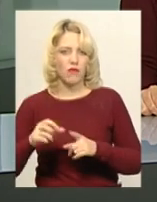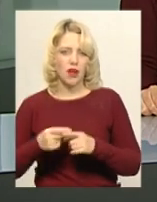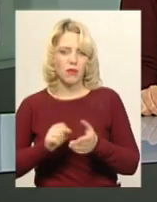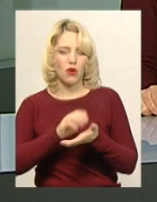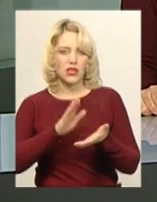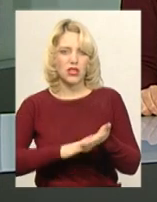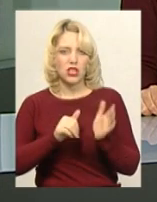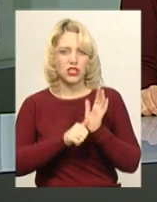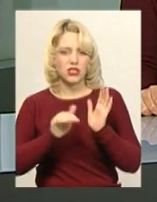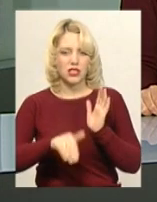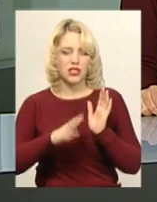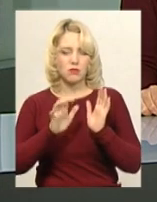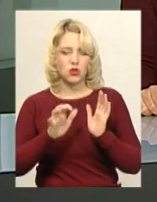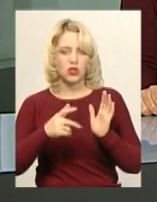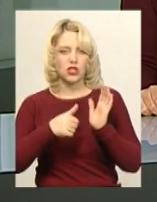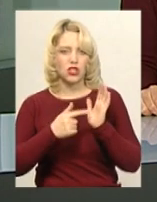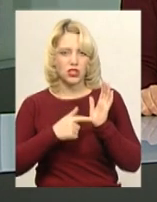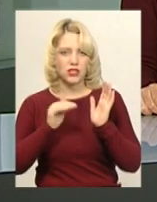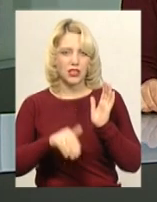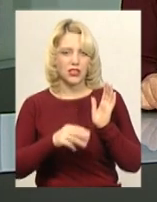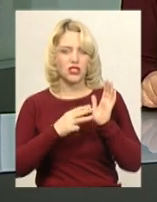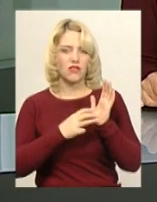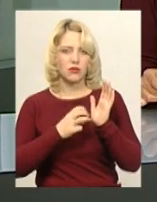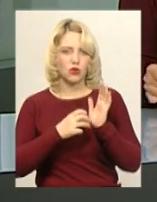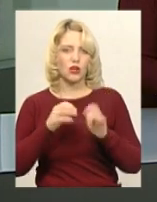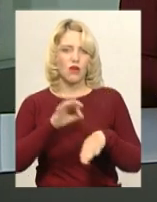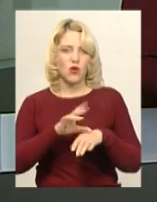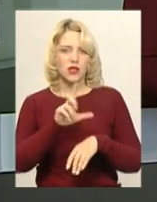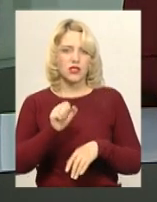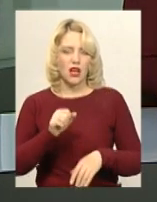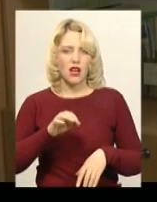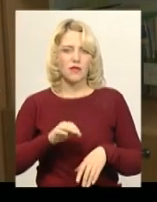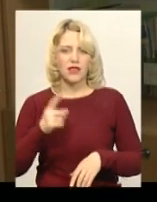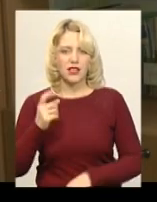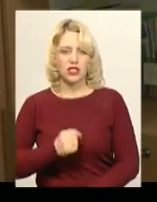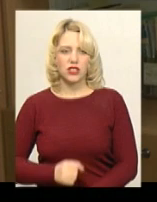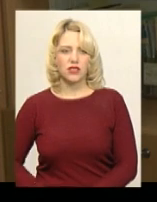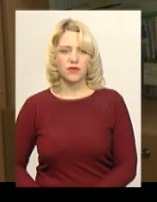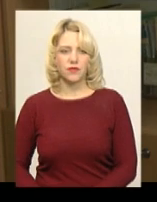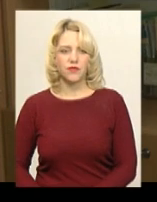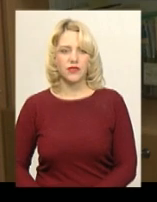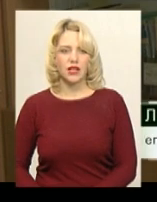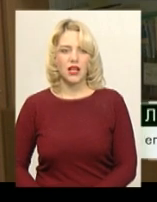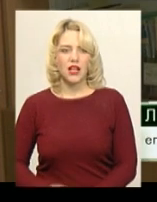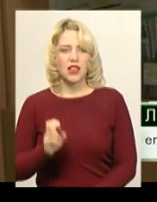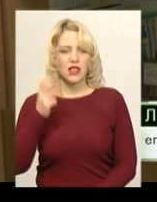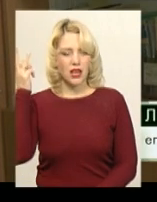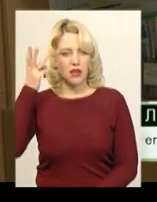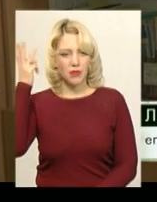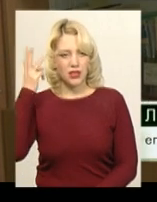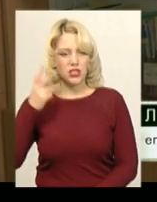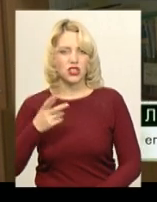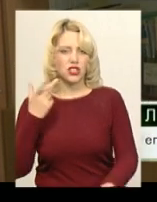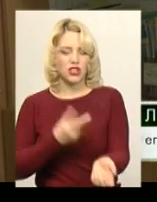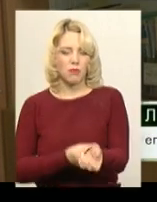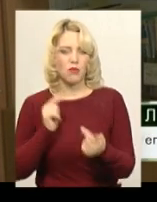реєструється 6500-6800 хворих за тиждень. На Хмельниччині щеплено проти